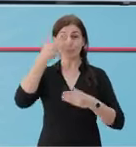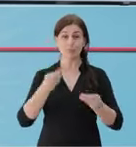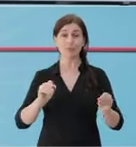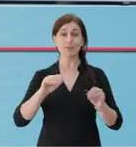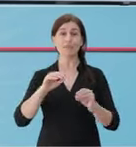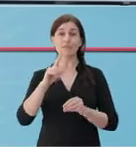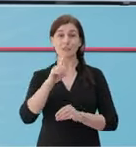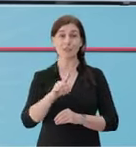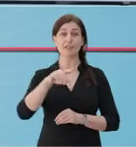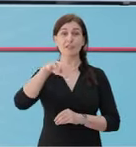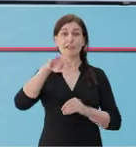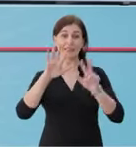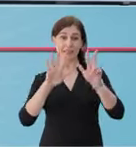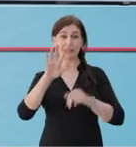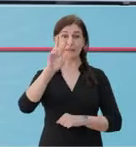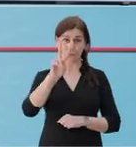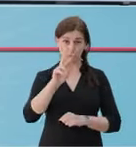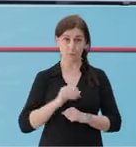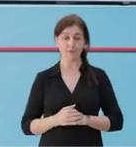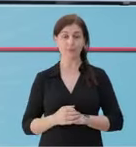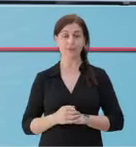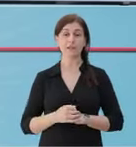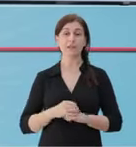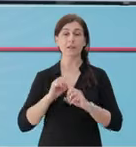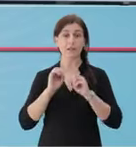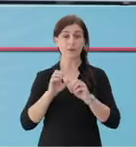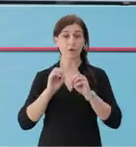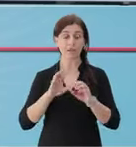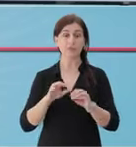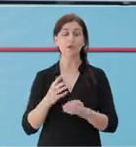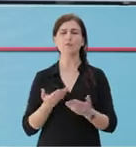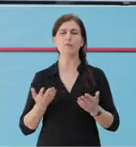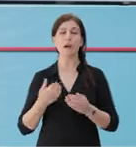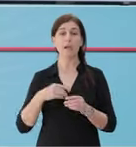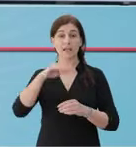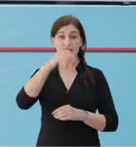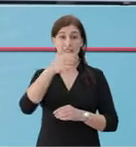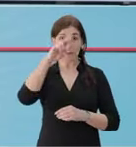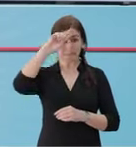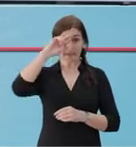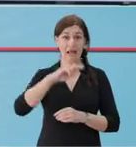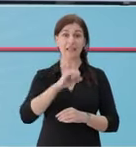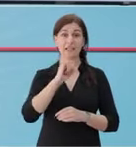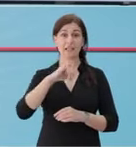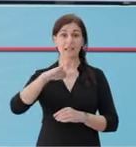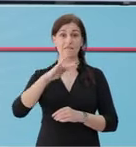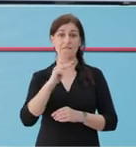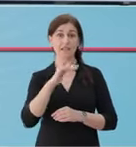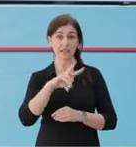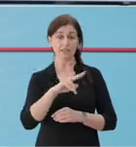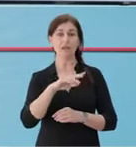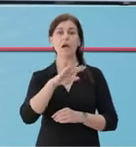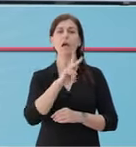nga COVID-19 në 182. Ju informojmë se në shërbimin infektiv, aktualisht